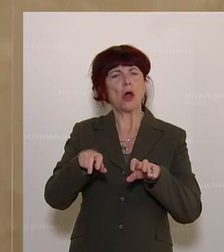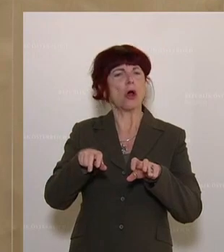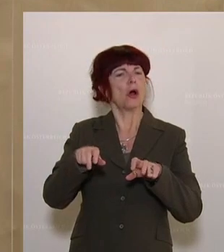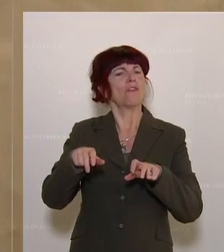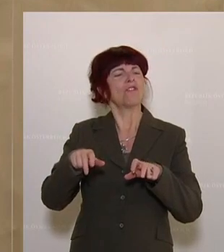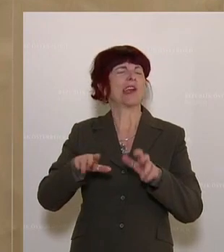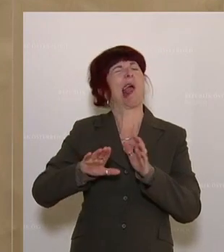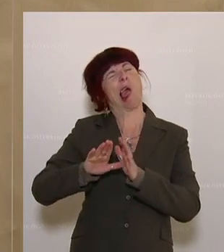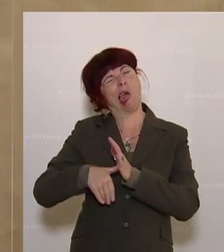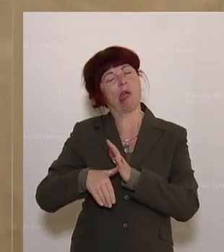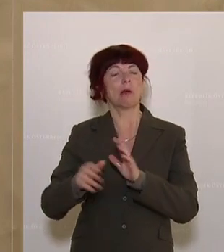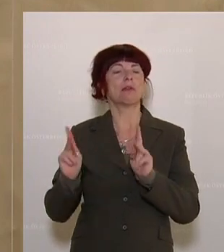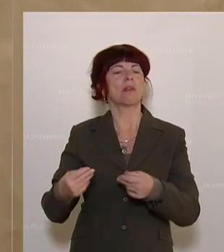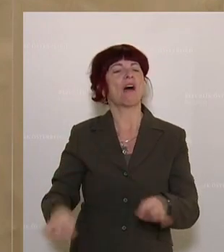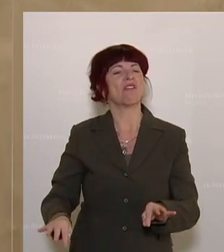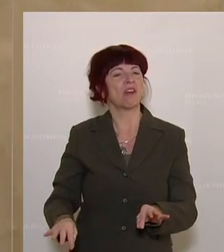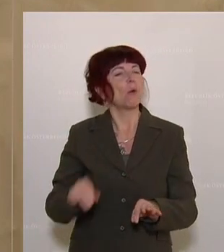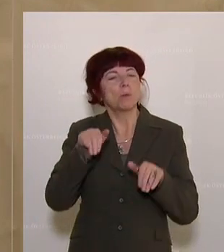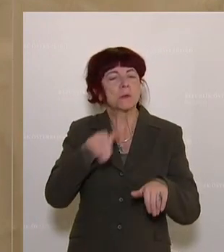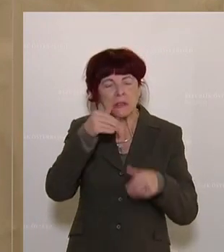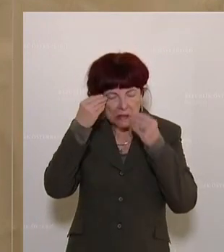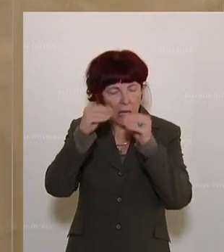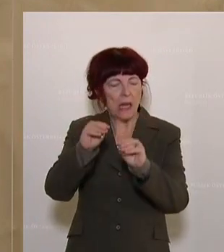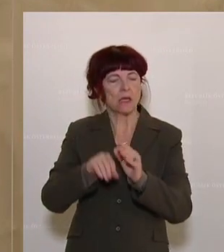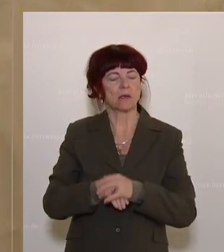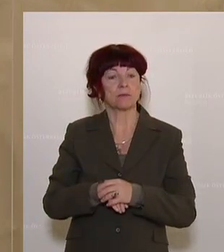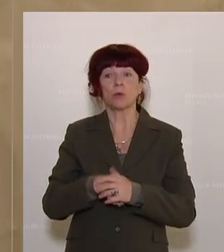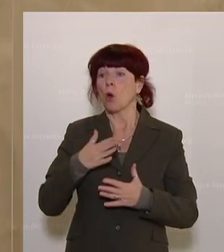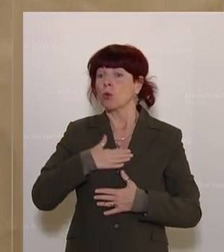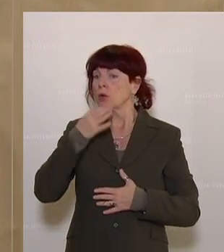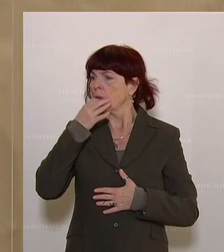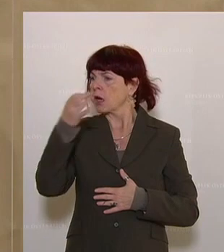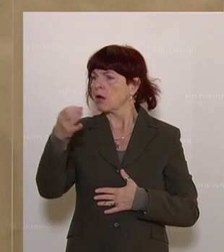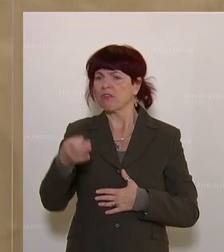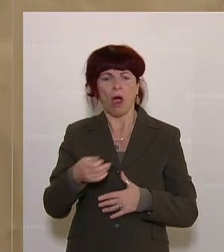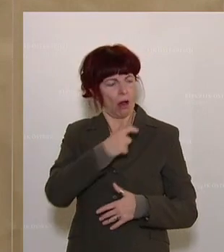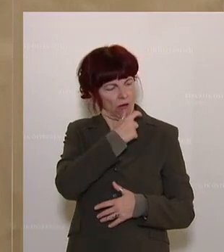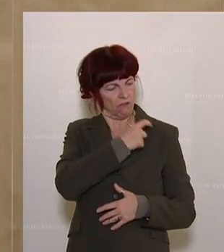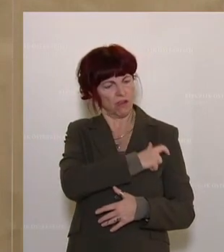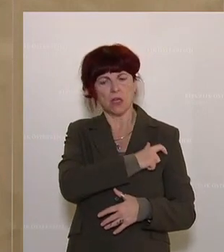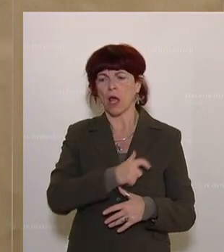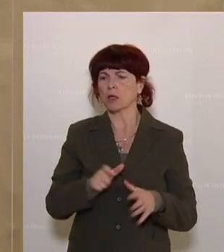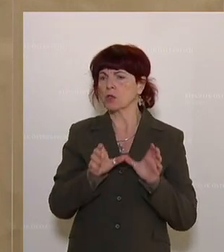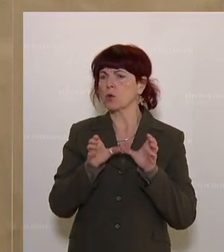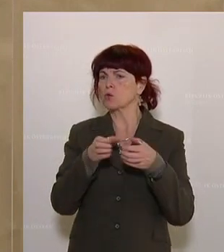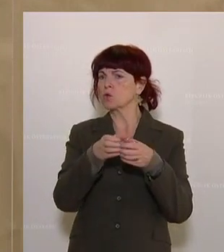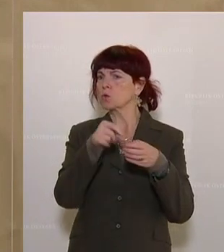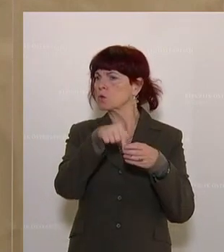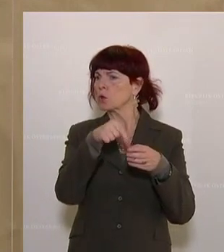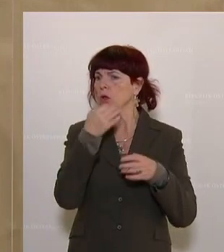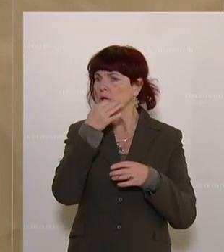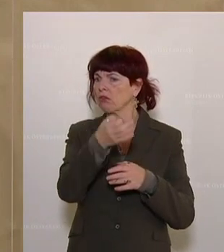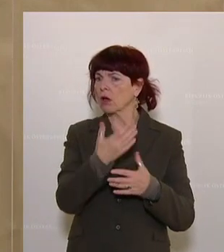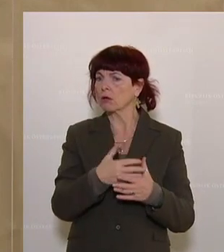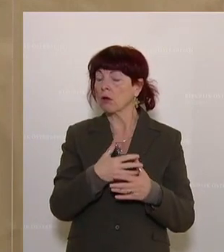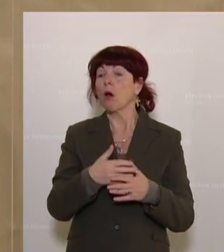Auf meine Frage im Finanzausschuss, warum wir dieses Gesetz nicht rückwirkend mit 1. Jänner 2020